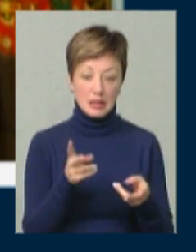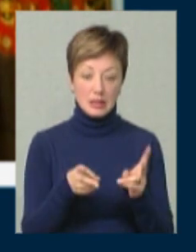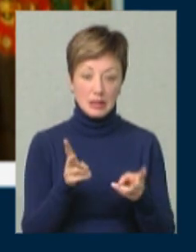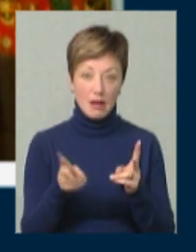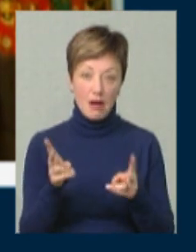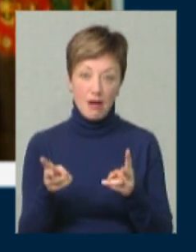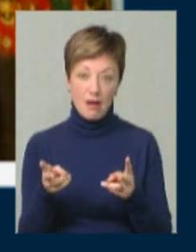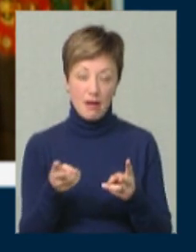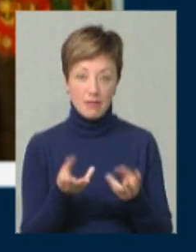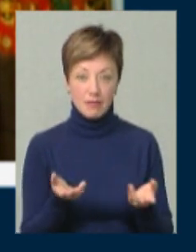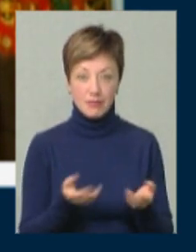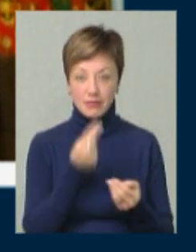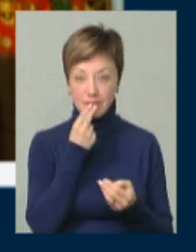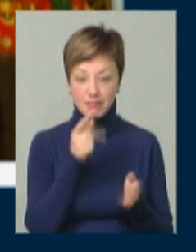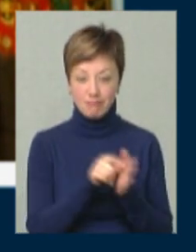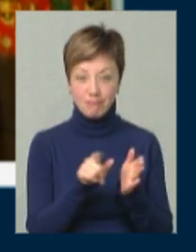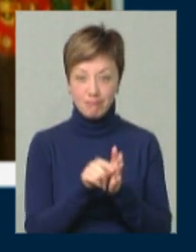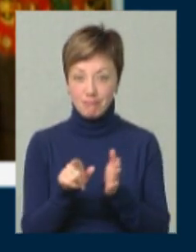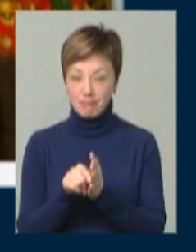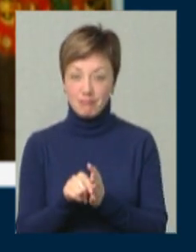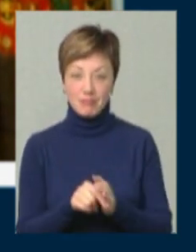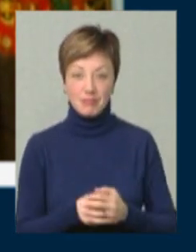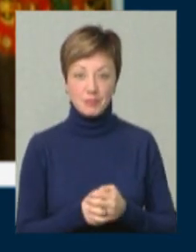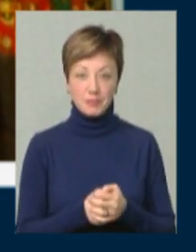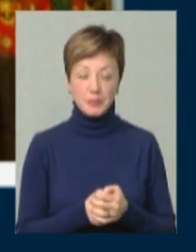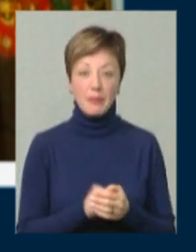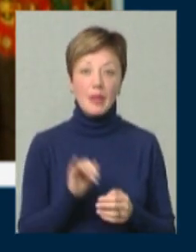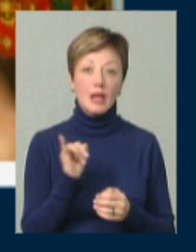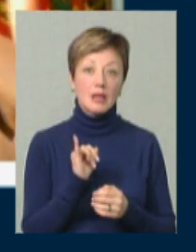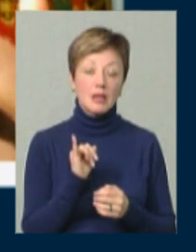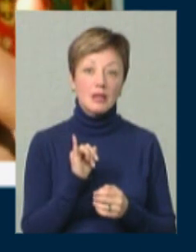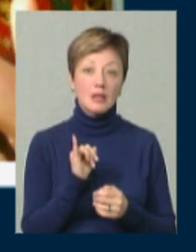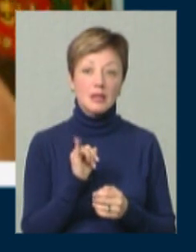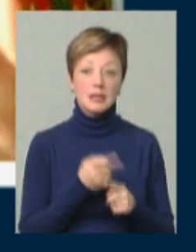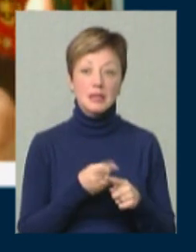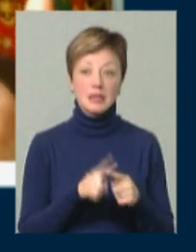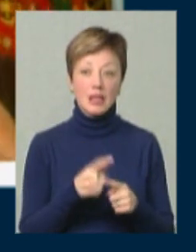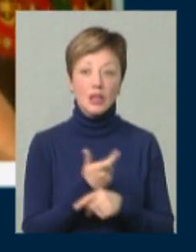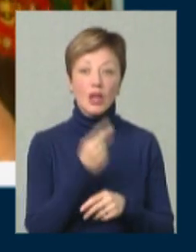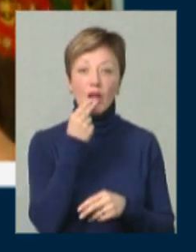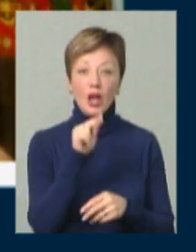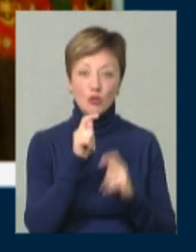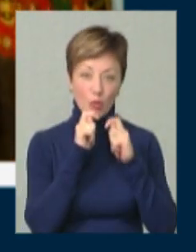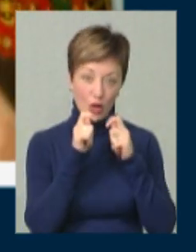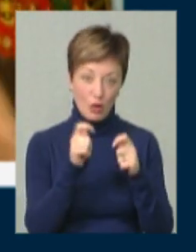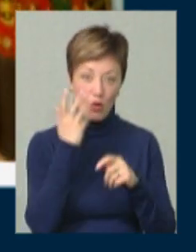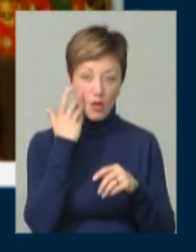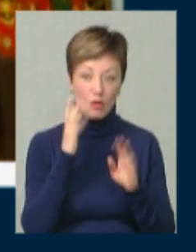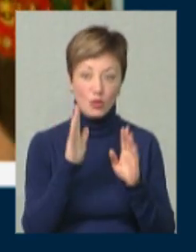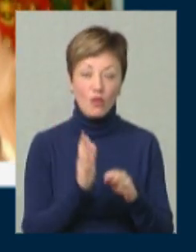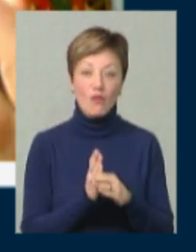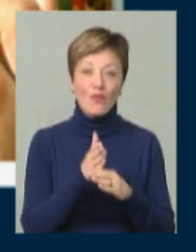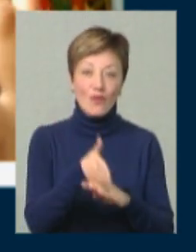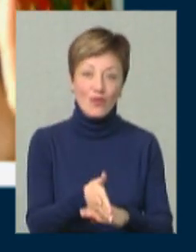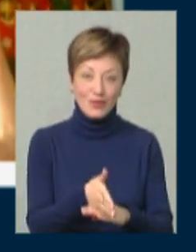варіантів їжі, які ви будете робити. І це найкращий подарунок, коли ви будете до